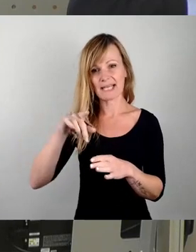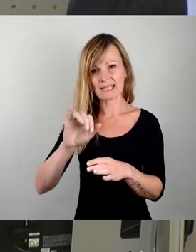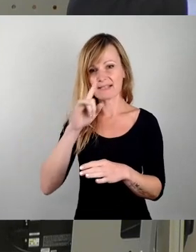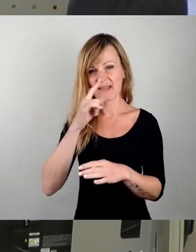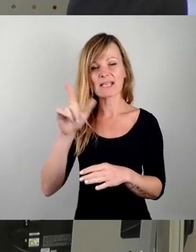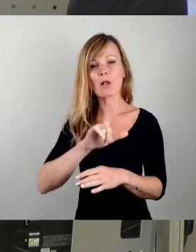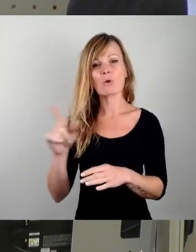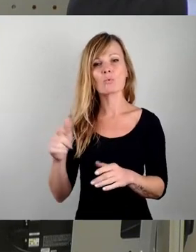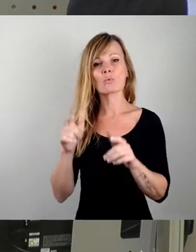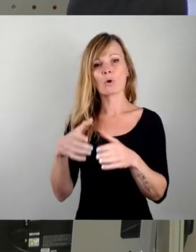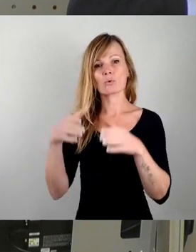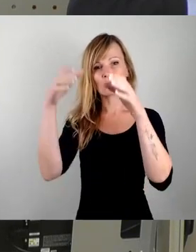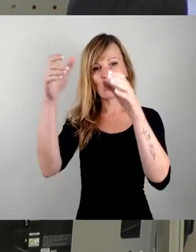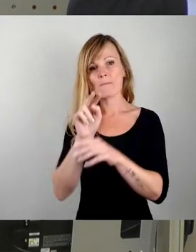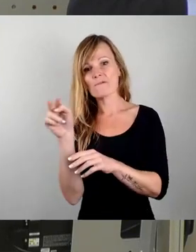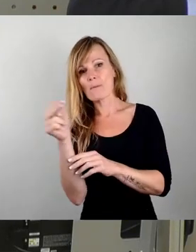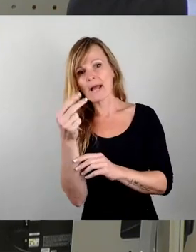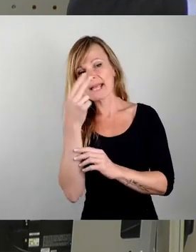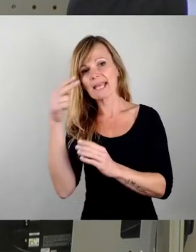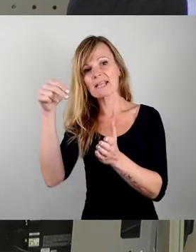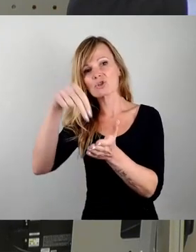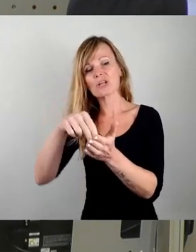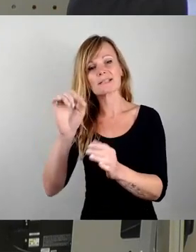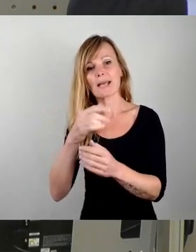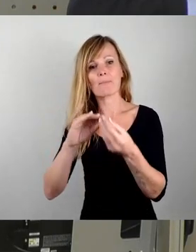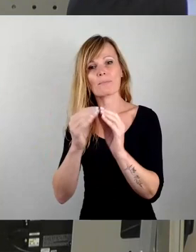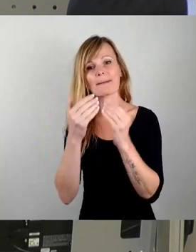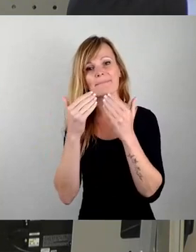links dran vorbei in die Innenstadt. Das sollte kein Problem sein. Danke.